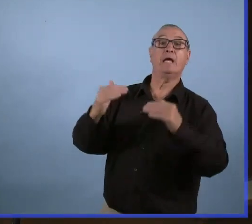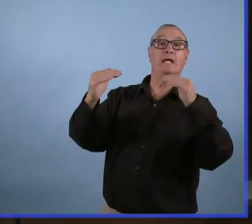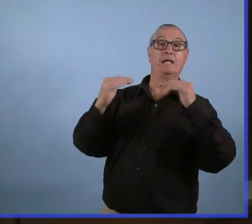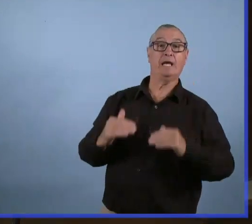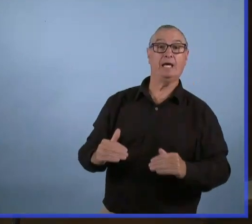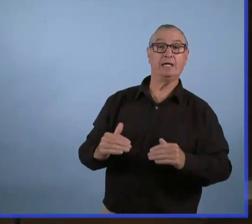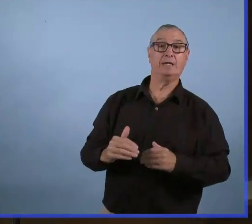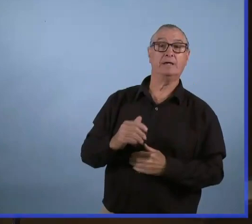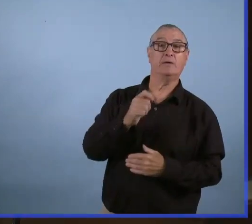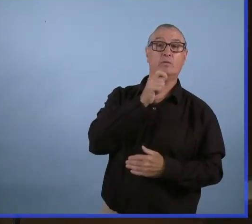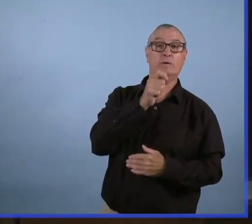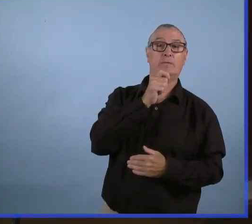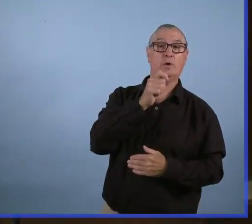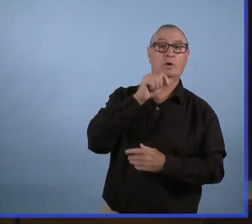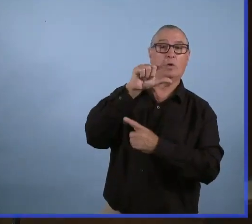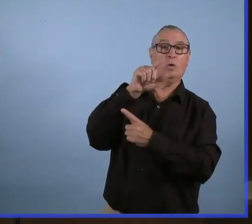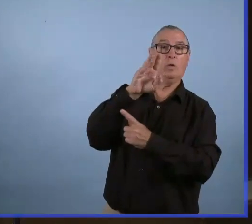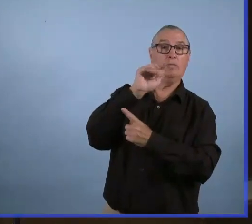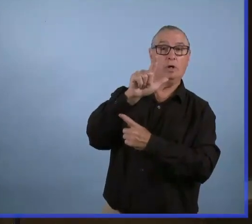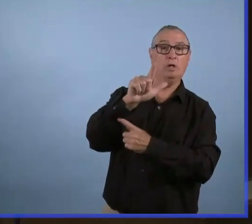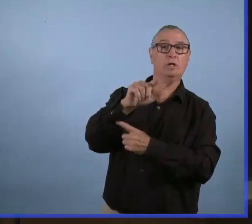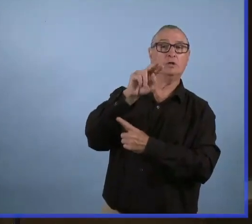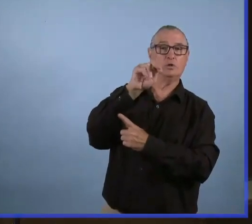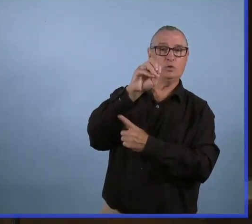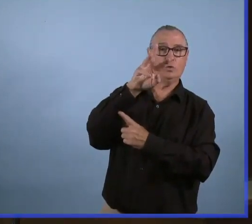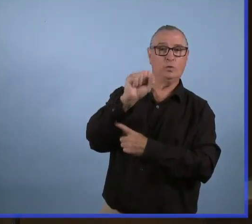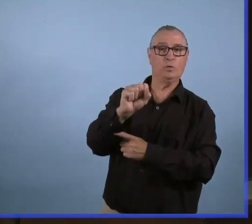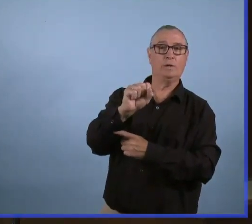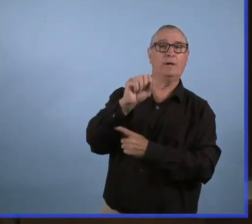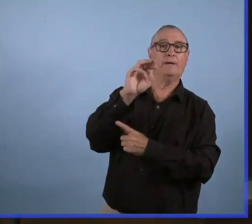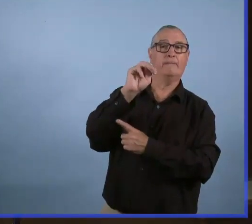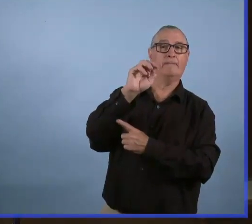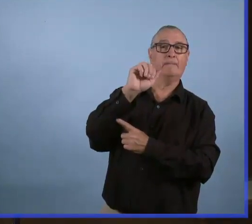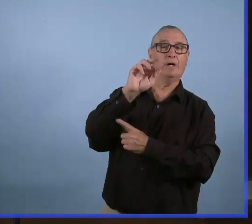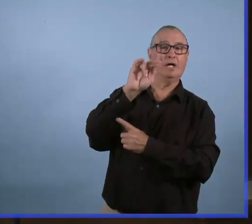Merci. De Global News, Marnie.